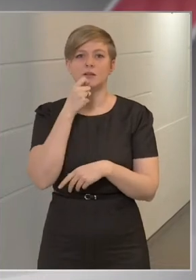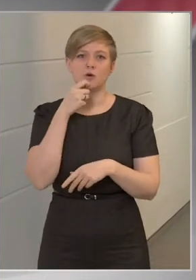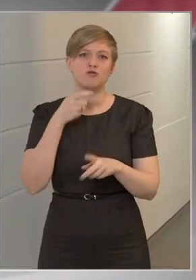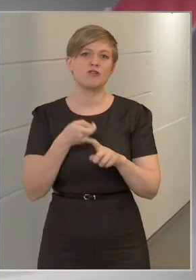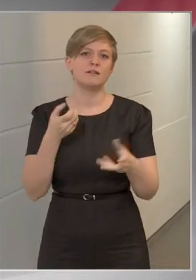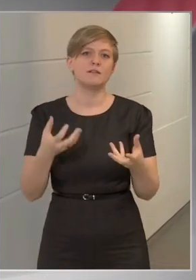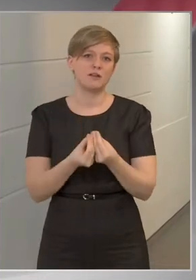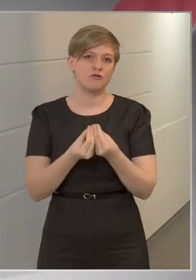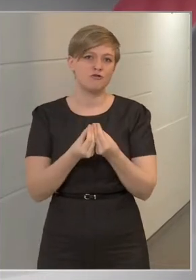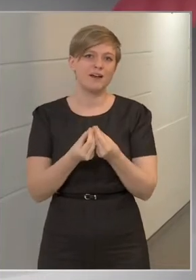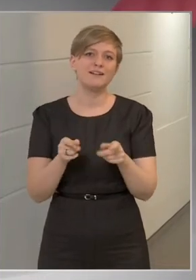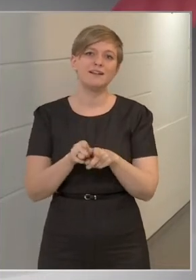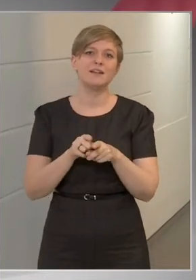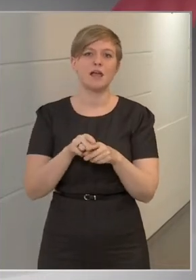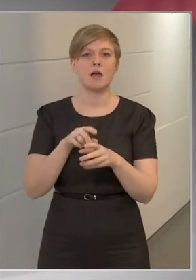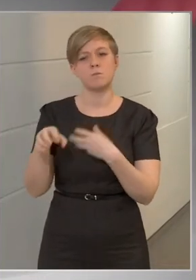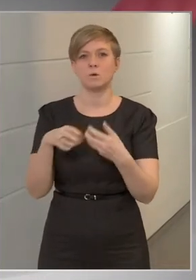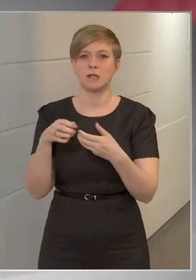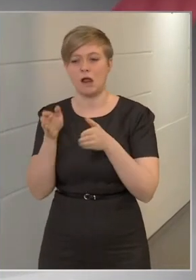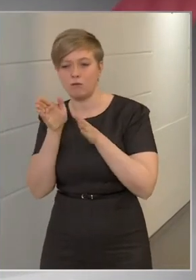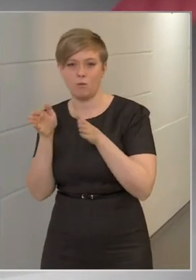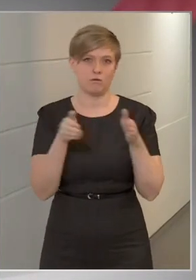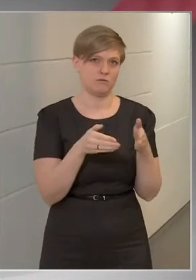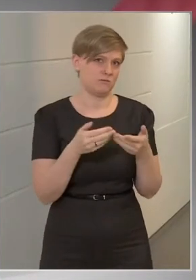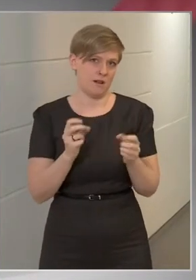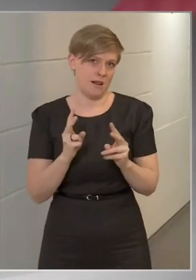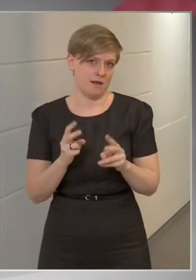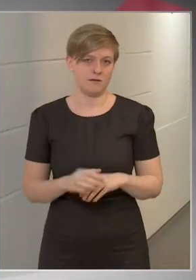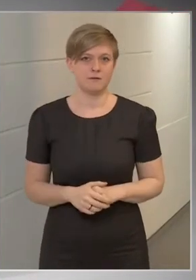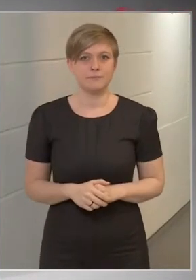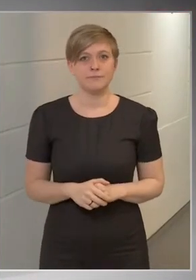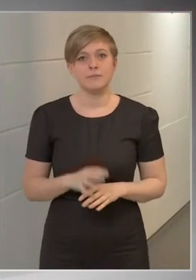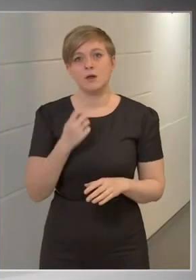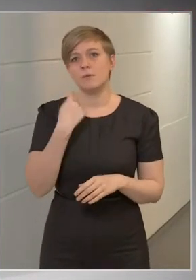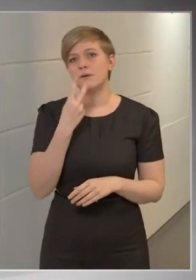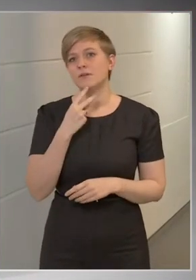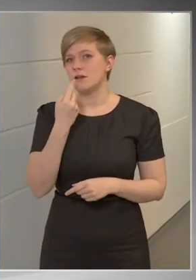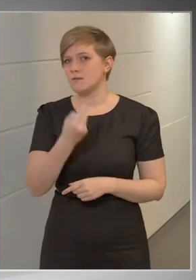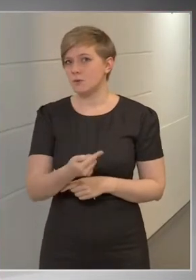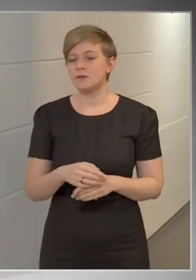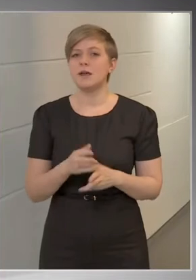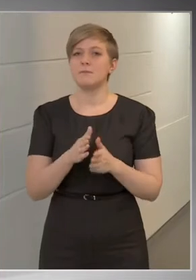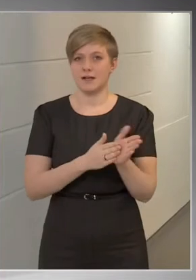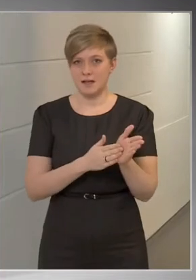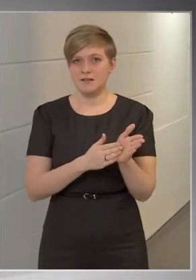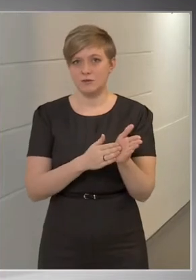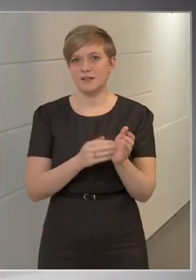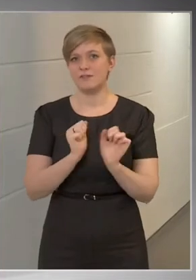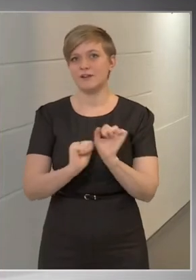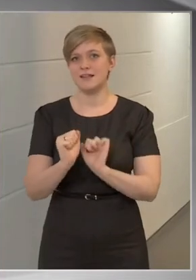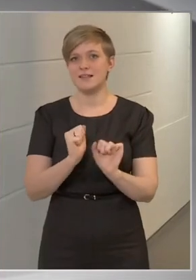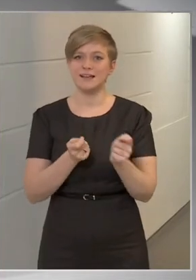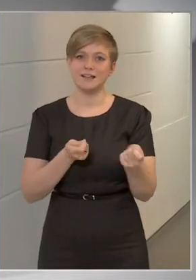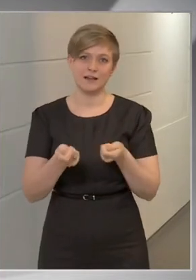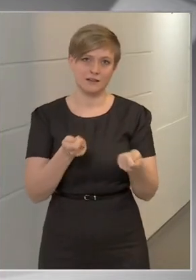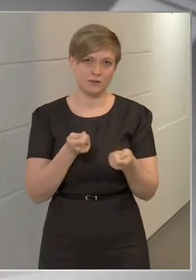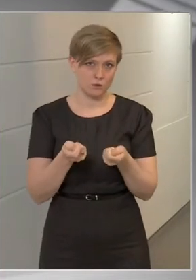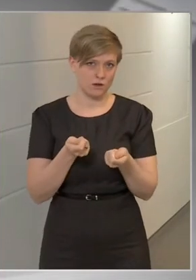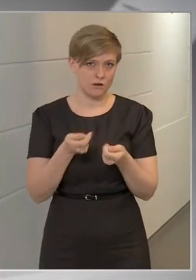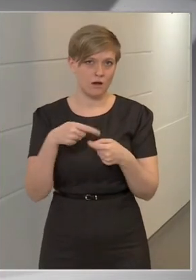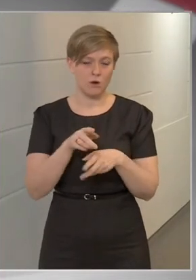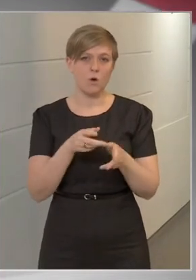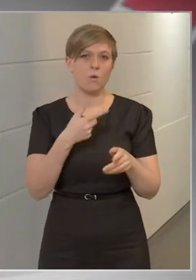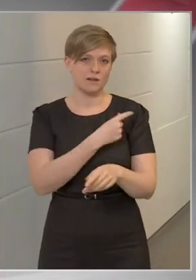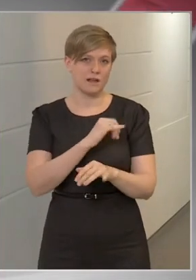ilyen jelög botrányokat szabad felülírni. Orbán Viktor azt mondta, megkezdődhet a védekezés irányítóinak oltása is,